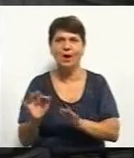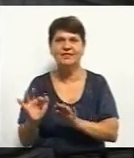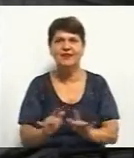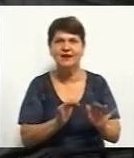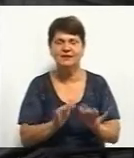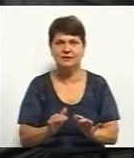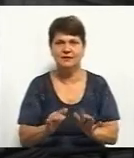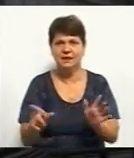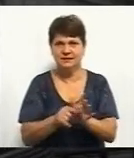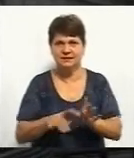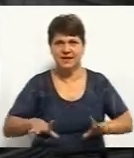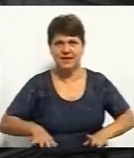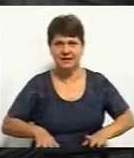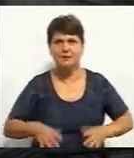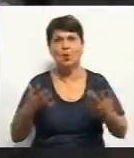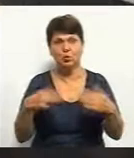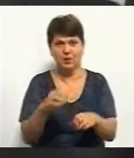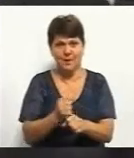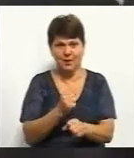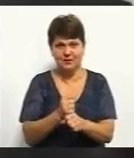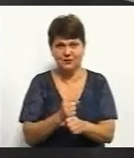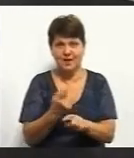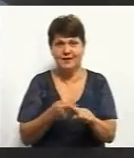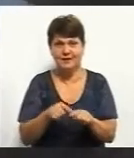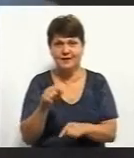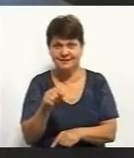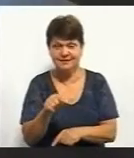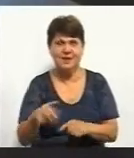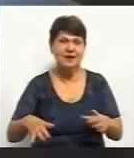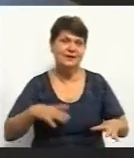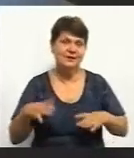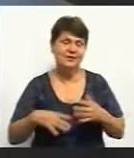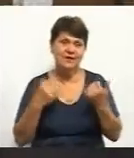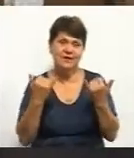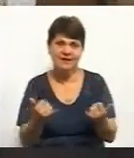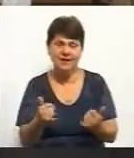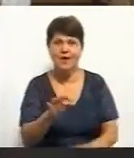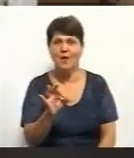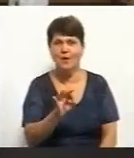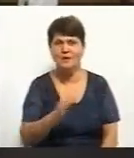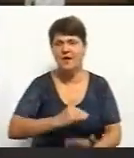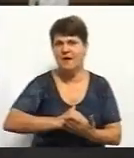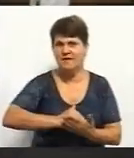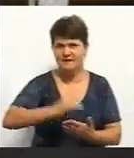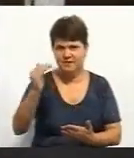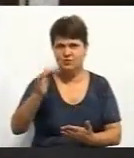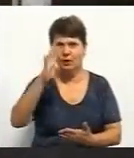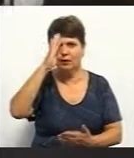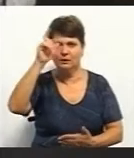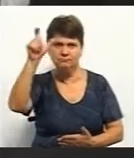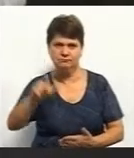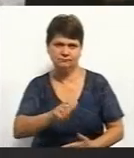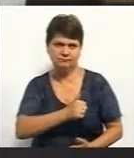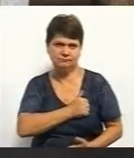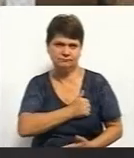з тренером не попрацювали на цим. Дишливенко каже, на тренуваннях для Олександра у спаринг ставить високих та витривалих спортсменів.